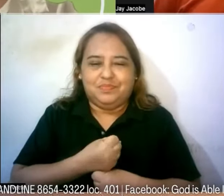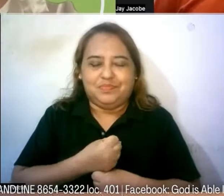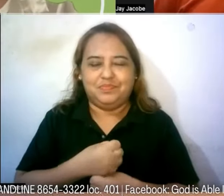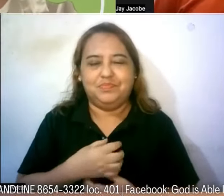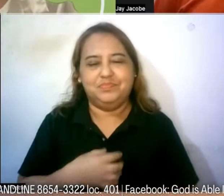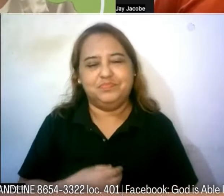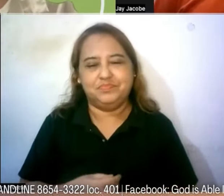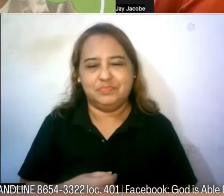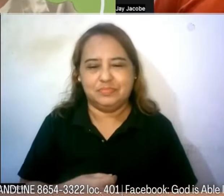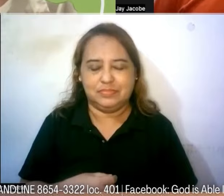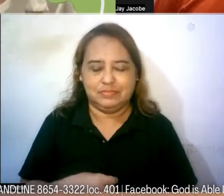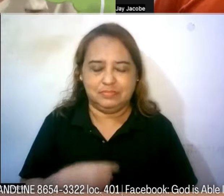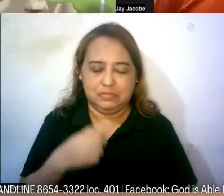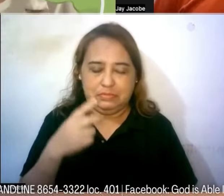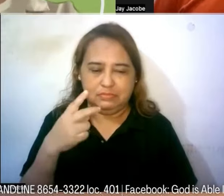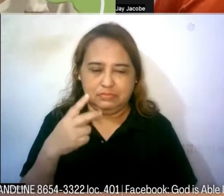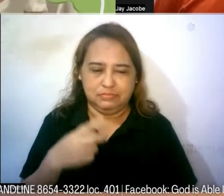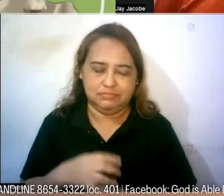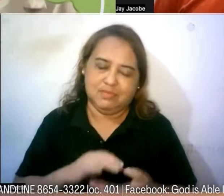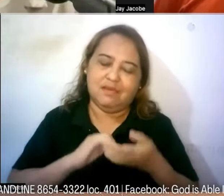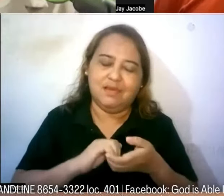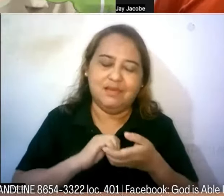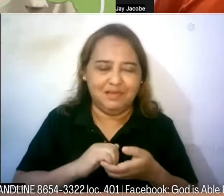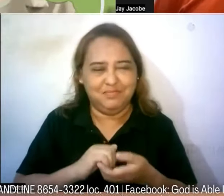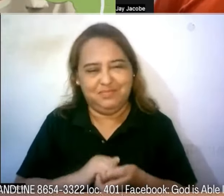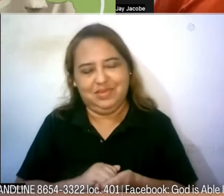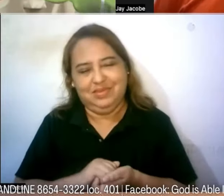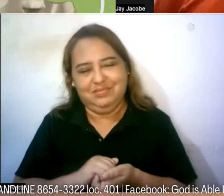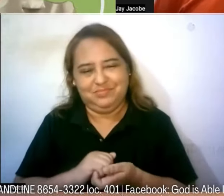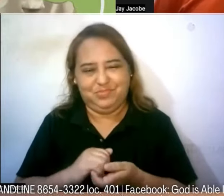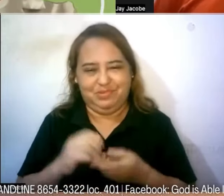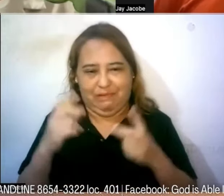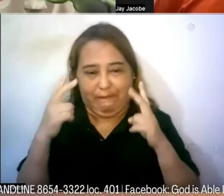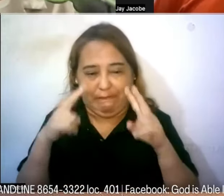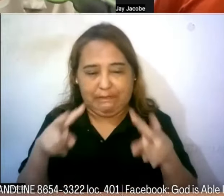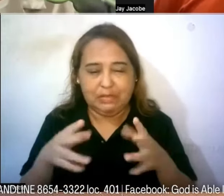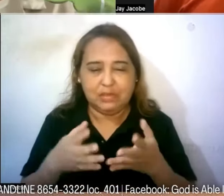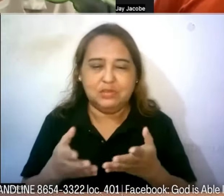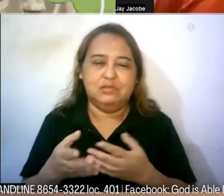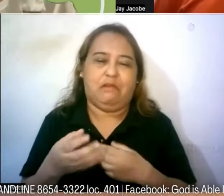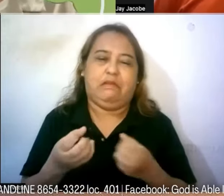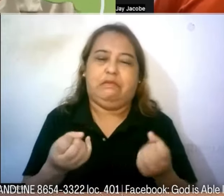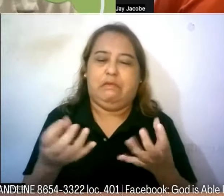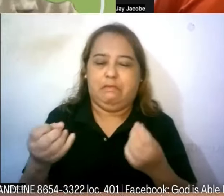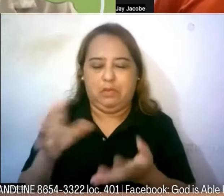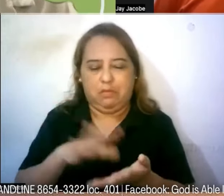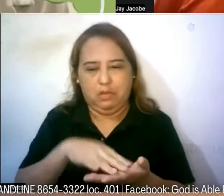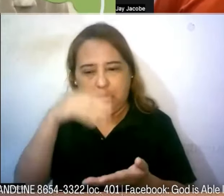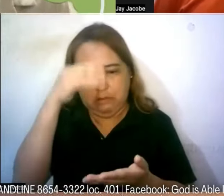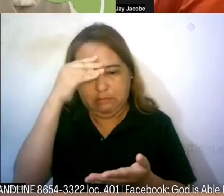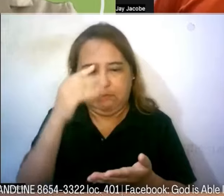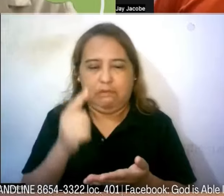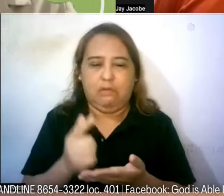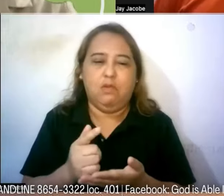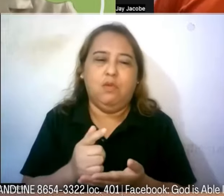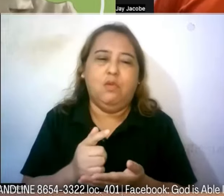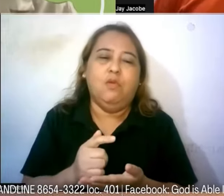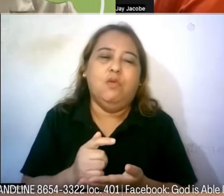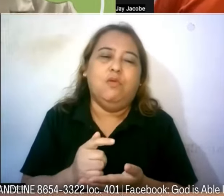kaagapay natin nakikinig kaya hindi ko na po kayo pinutol because nakikita ko po napakadaming aral pero napakadami ding